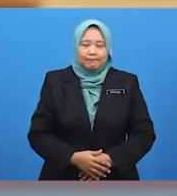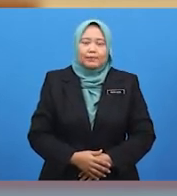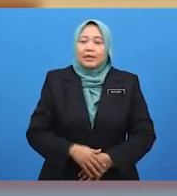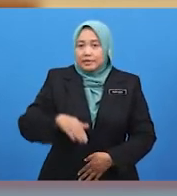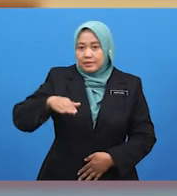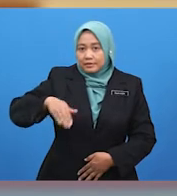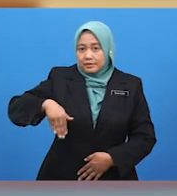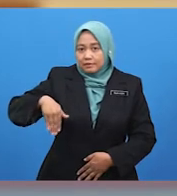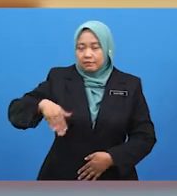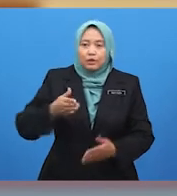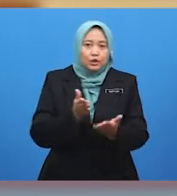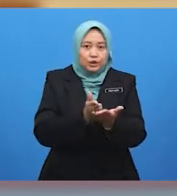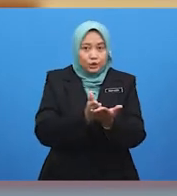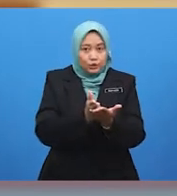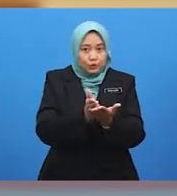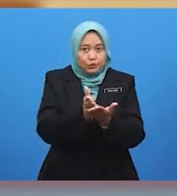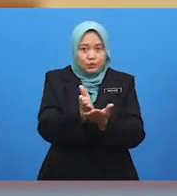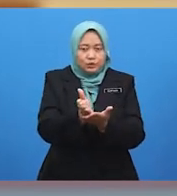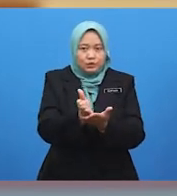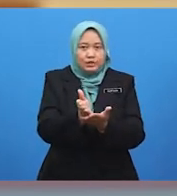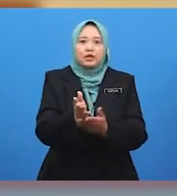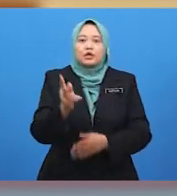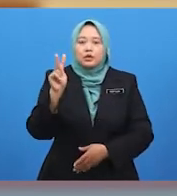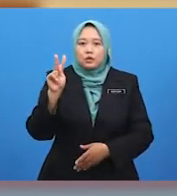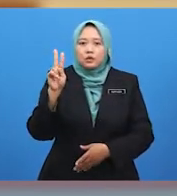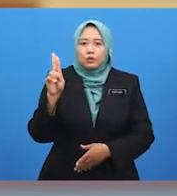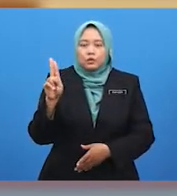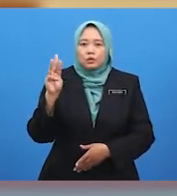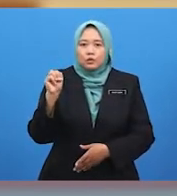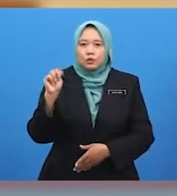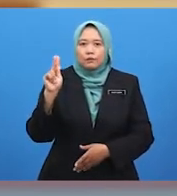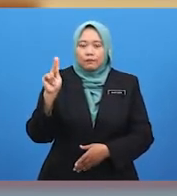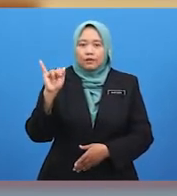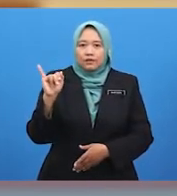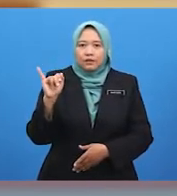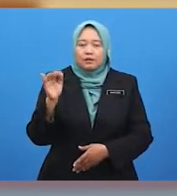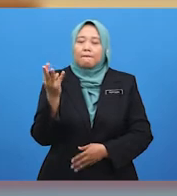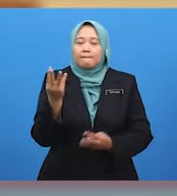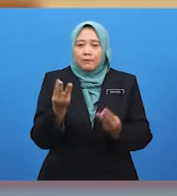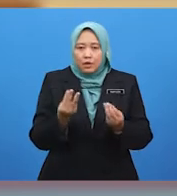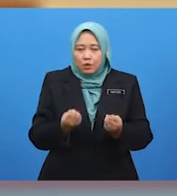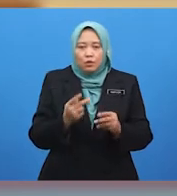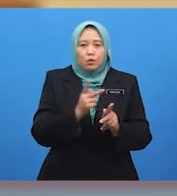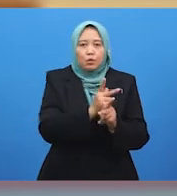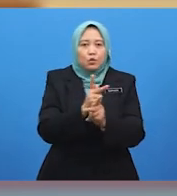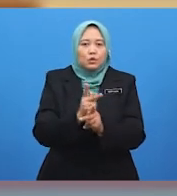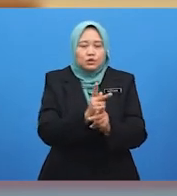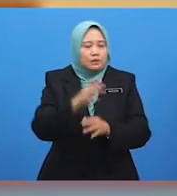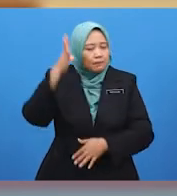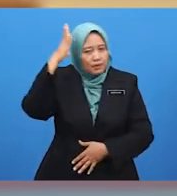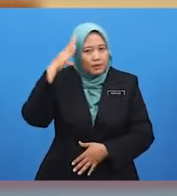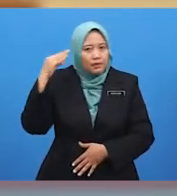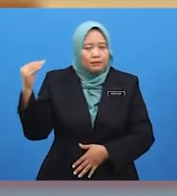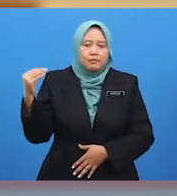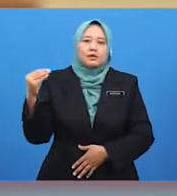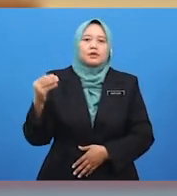meneruskan pembelajaran pada hari ini, Kumki dah berkongsi pengalamannya yang berkaitan dengan topik hari